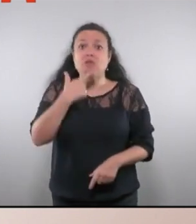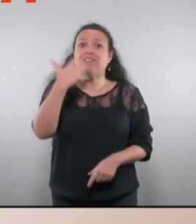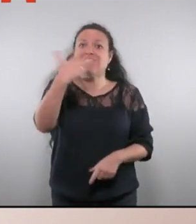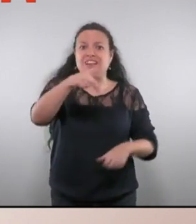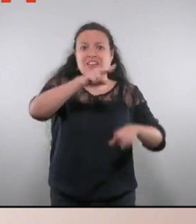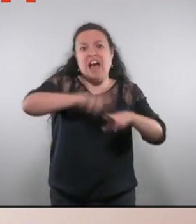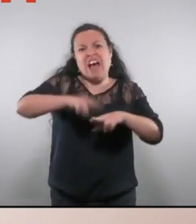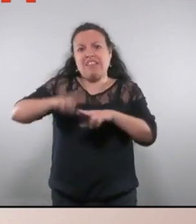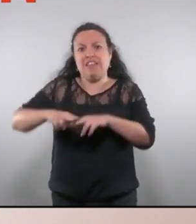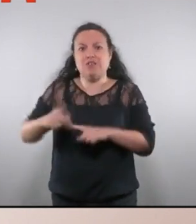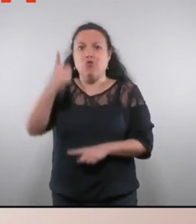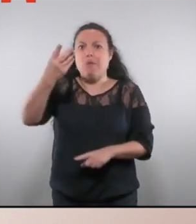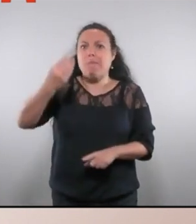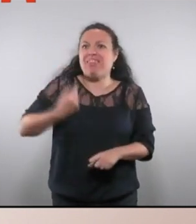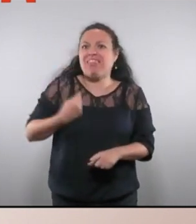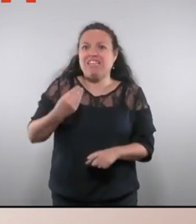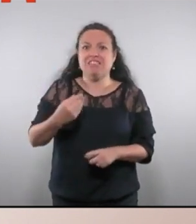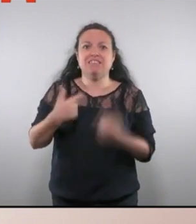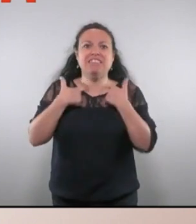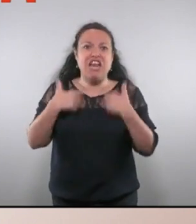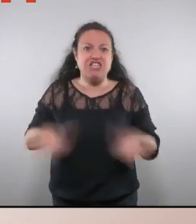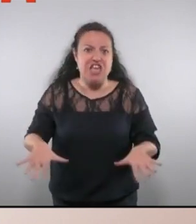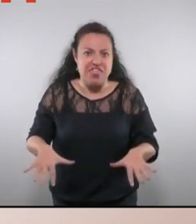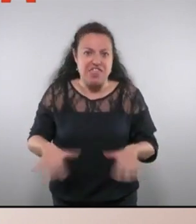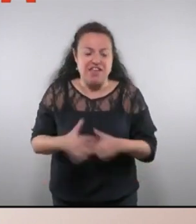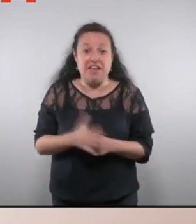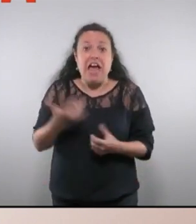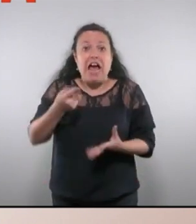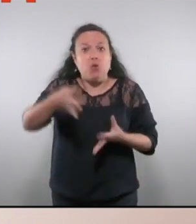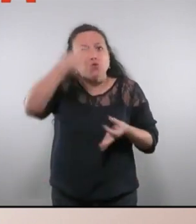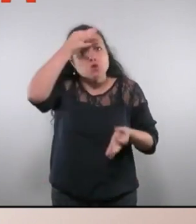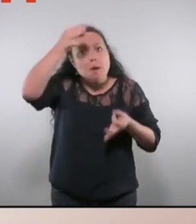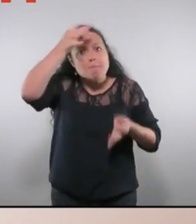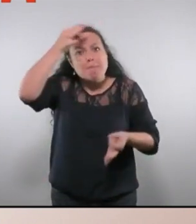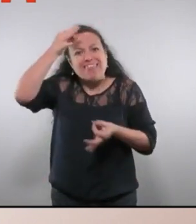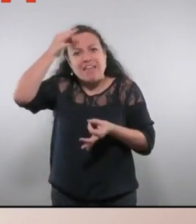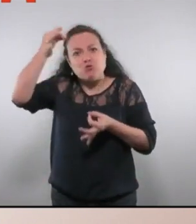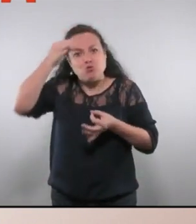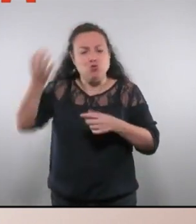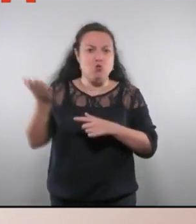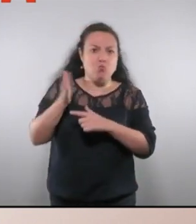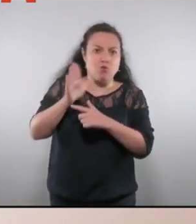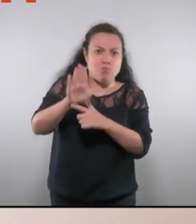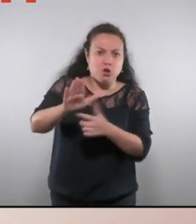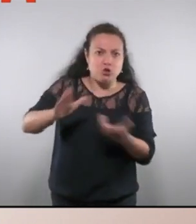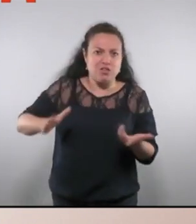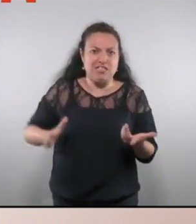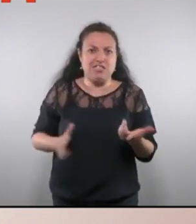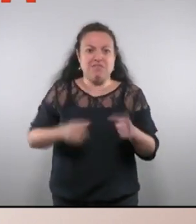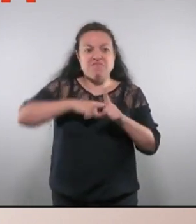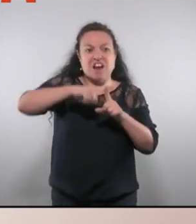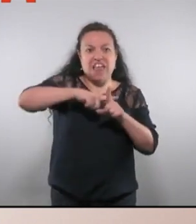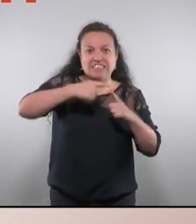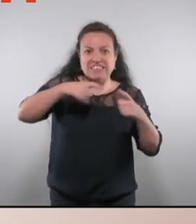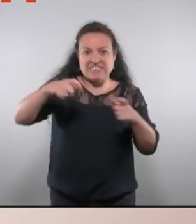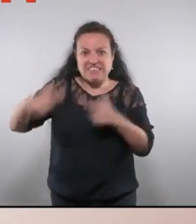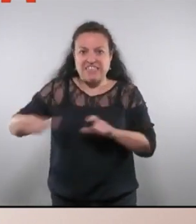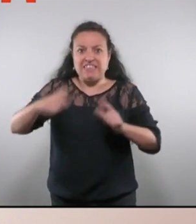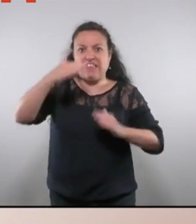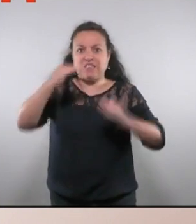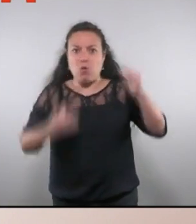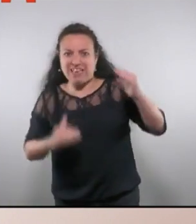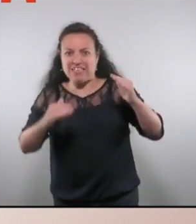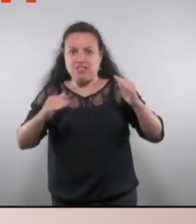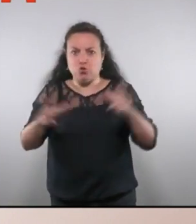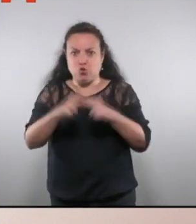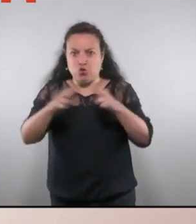d'una mateixa tragèdia, en la qual, amb alguns matisos, això sí, entre les propostes classistes i que fomenten les desigualtats socials